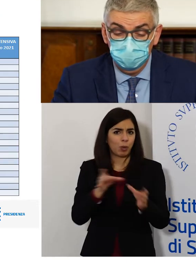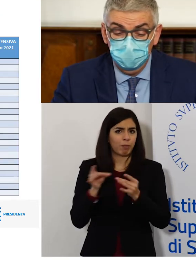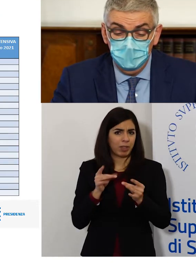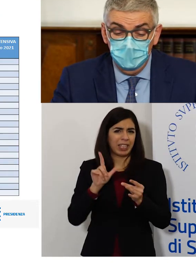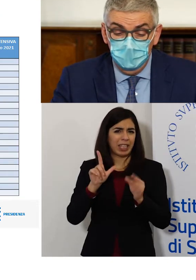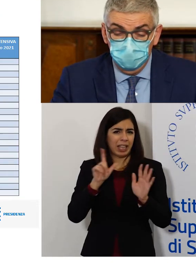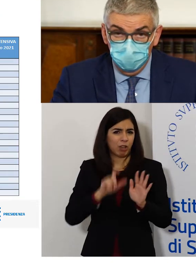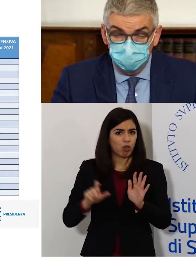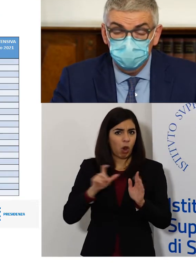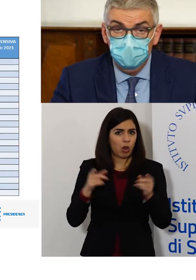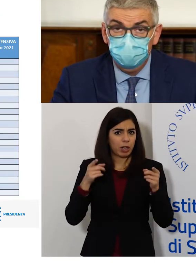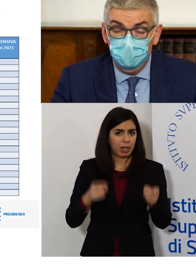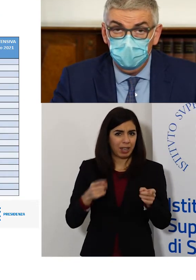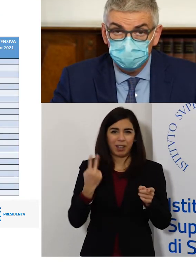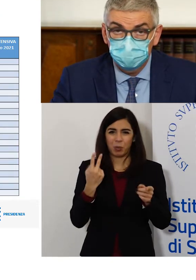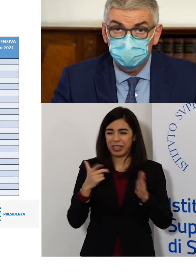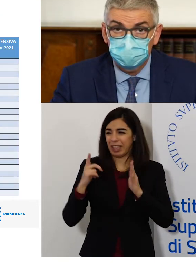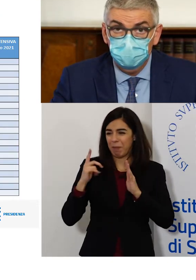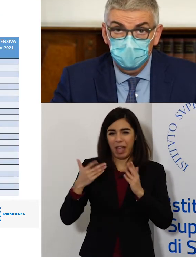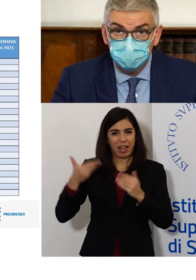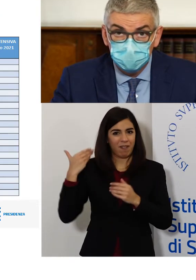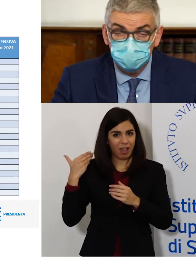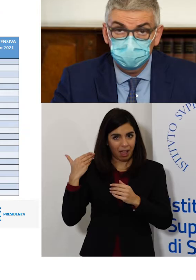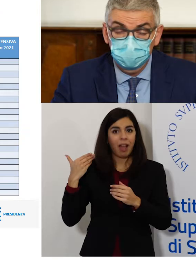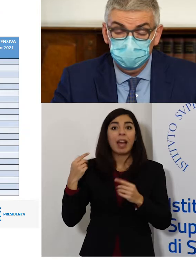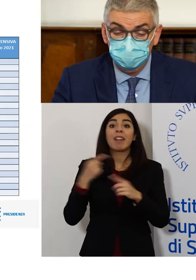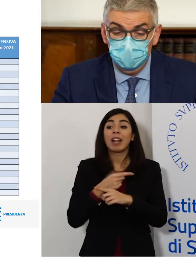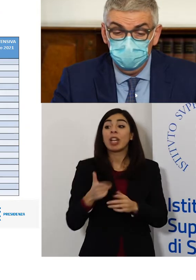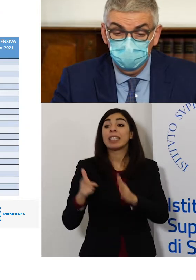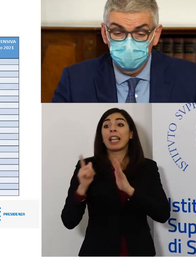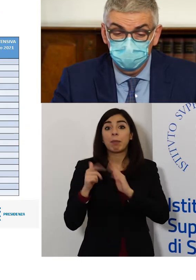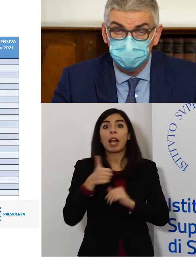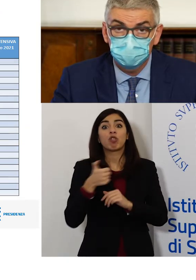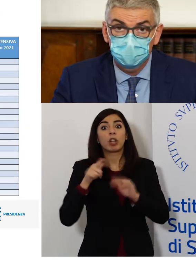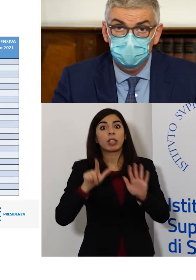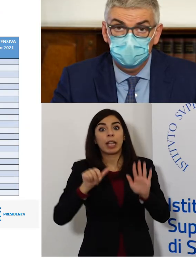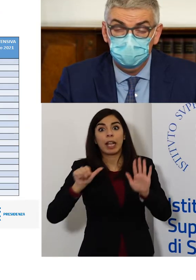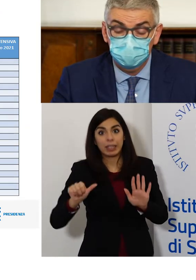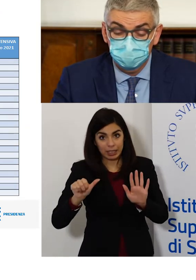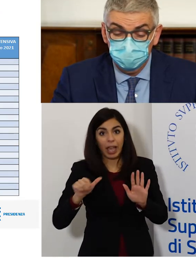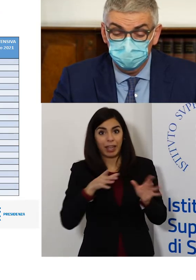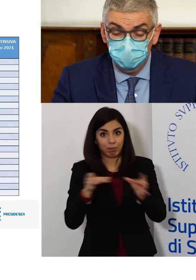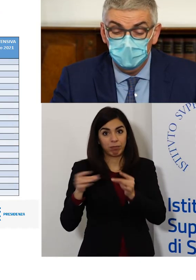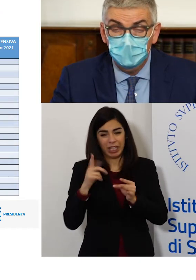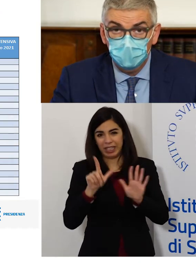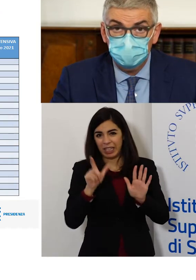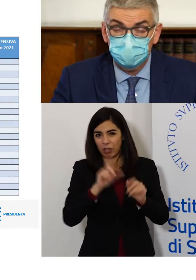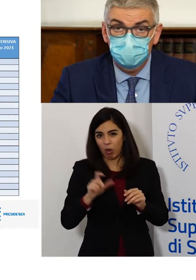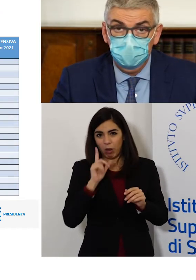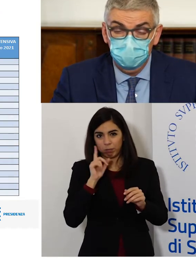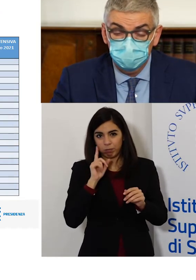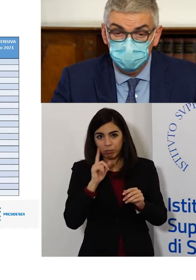in 7 giorni, 2 settimane fa, la scorsa settimana 176 per 100.000 abitanti in 7 giorni,